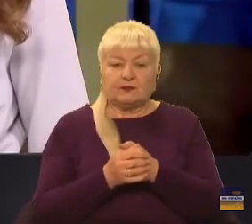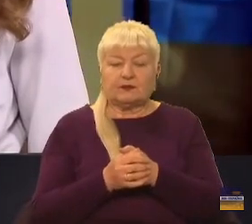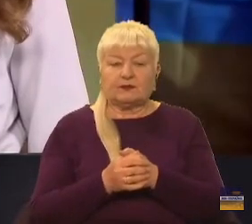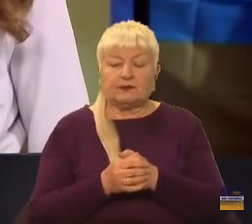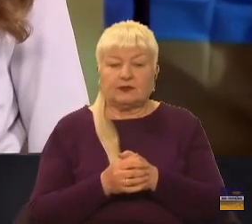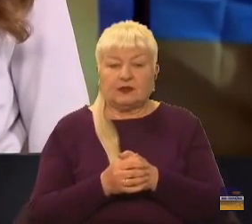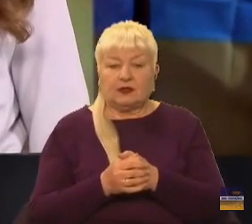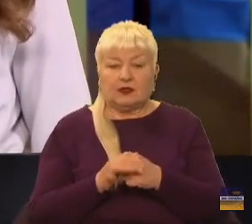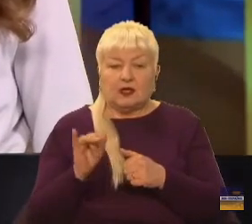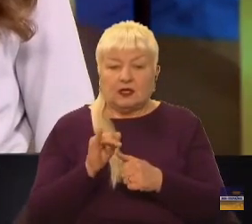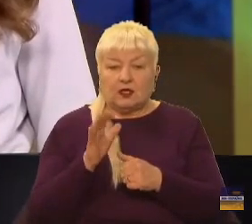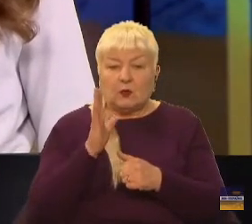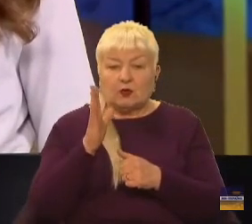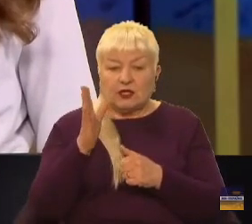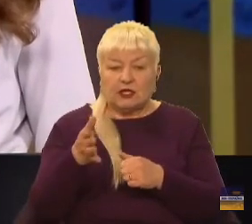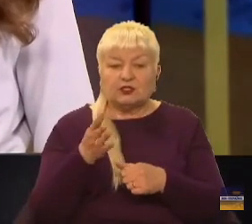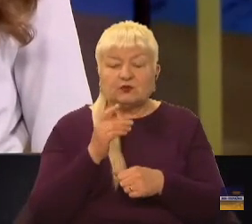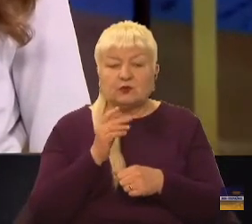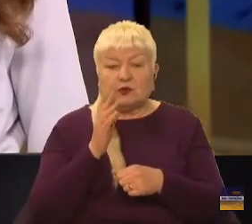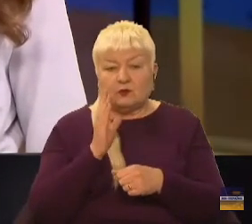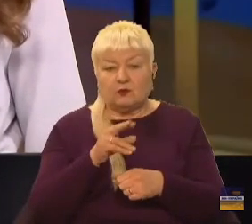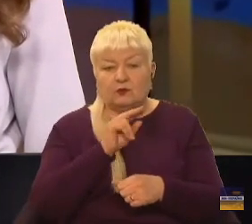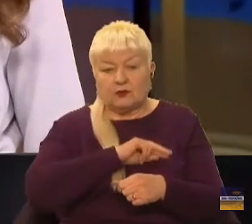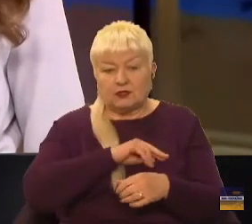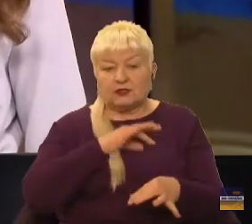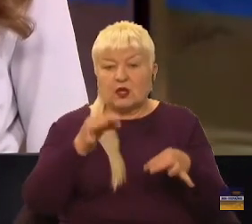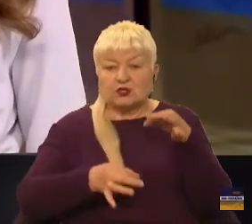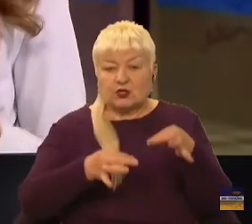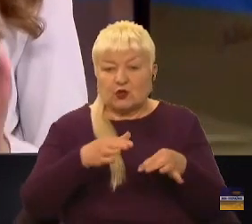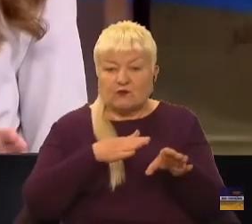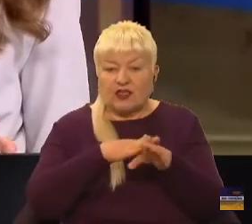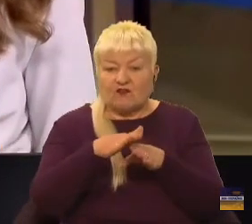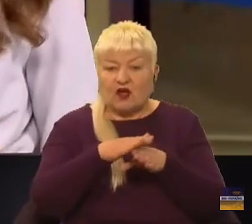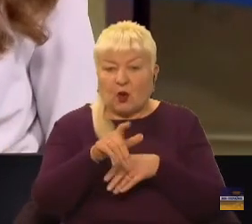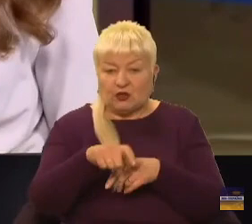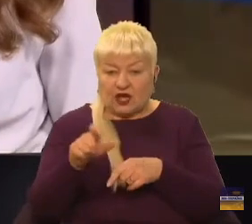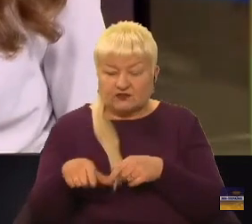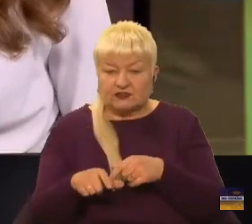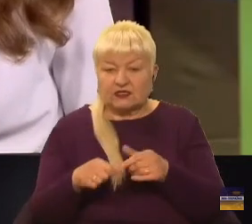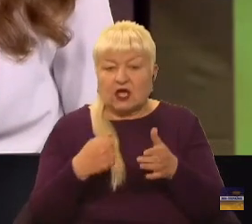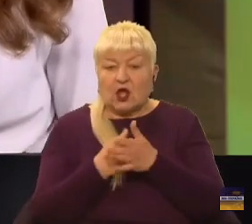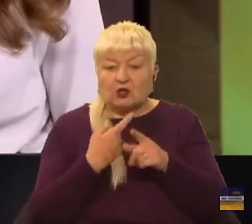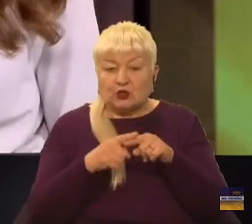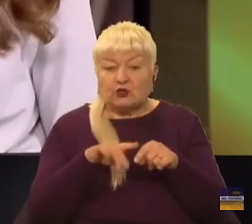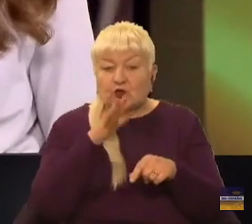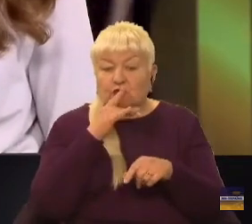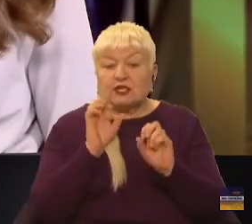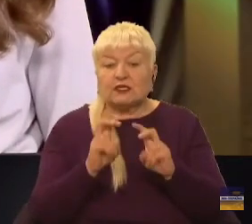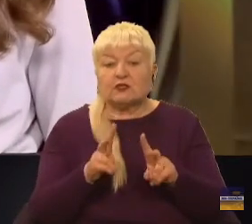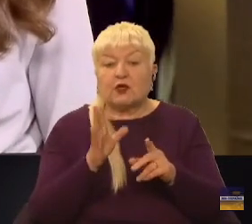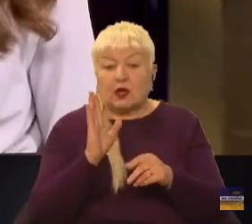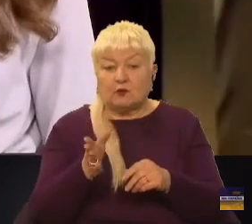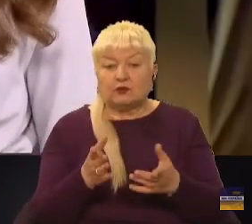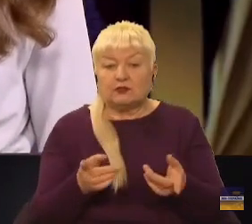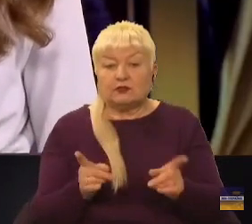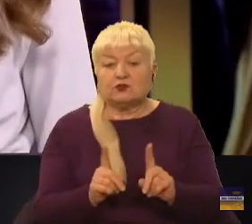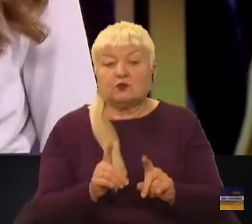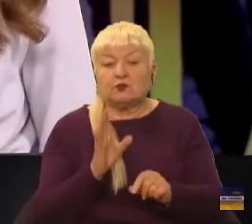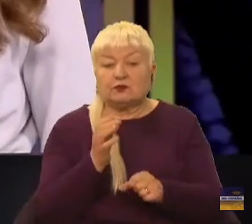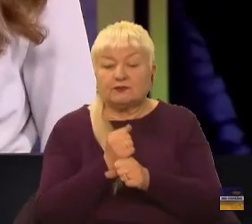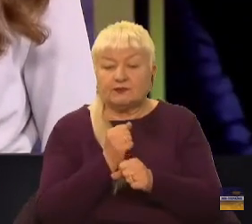І в подальшому будуть працювати судові виконавці. До того часу, яким чином будете діяти? Чи буде